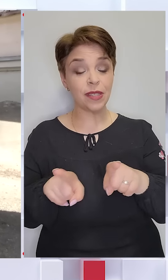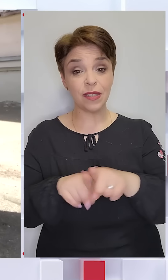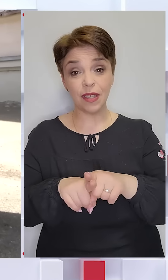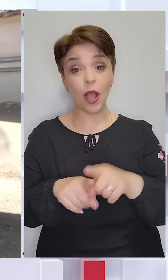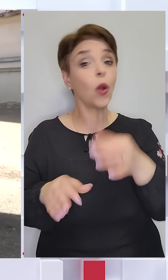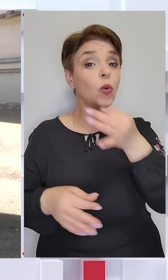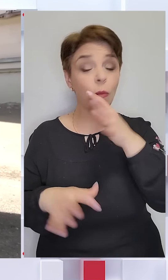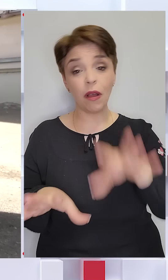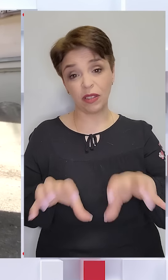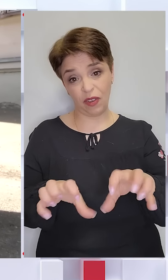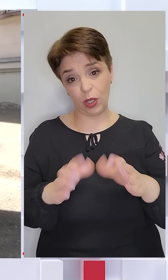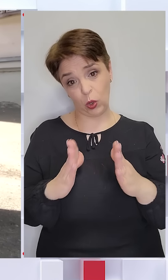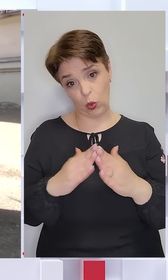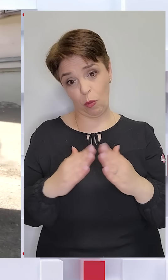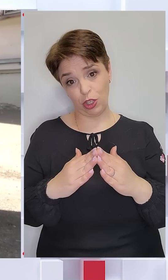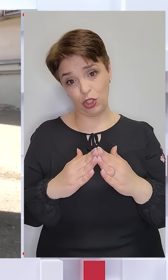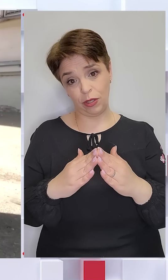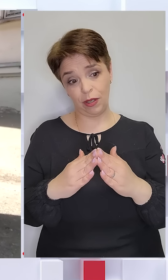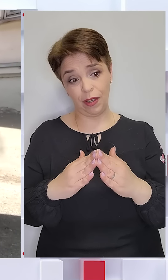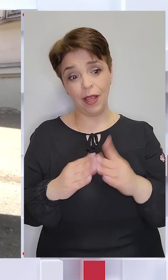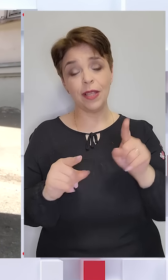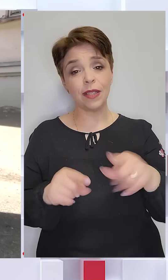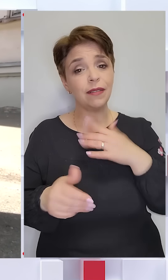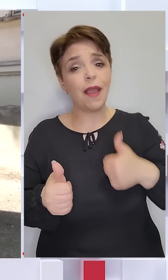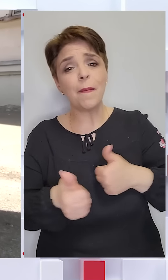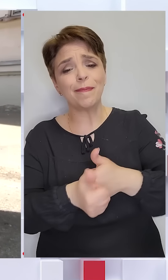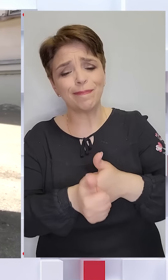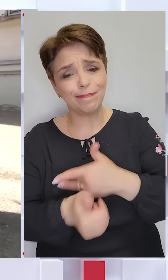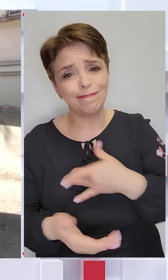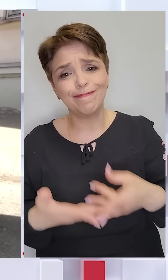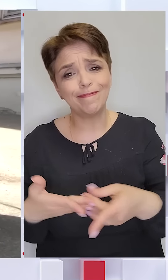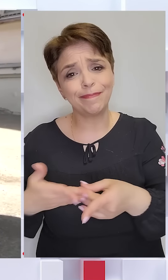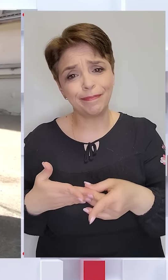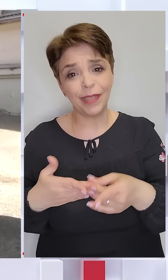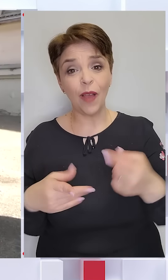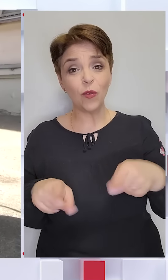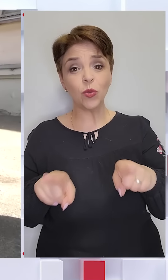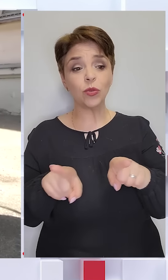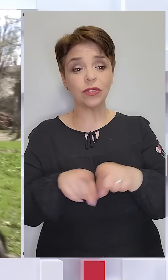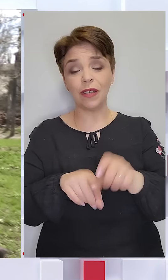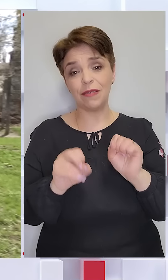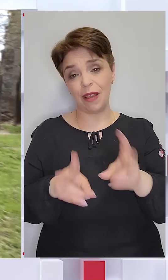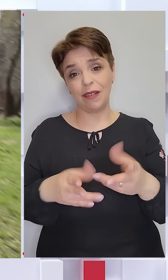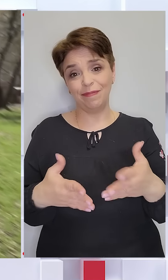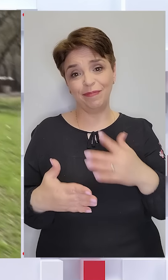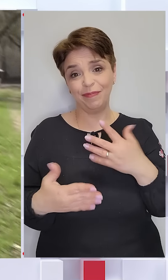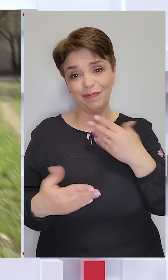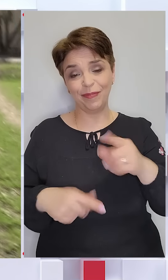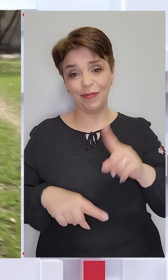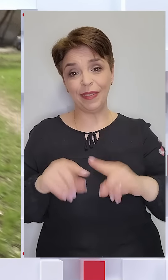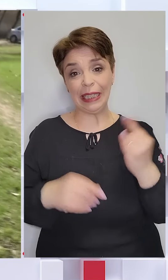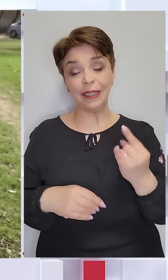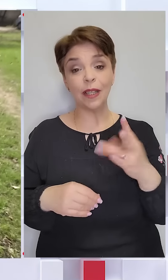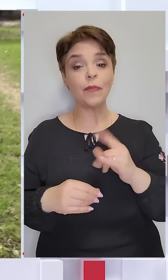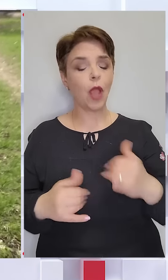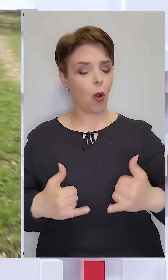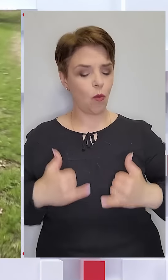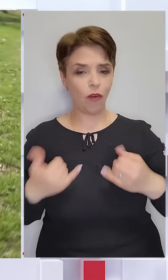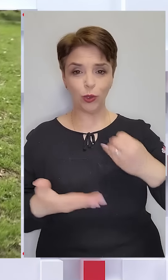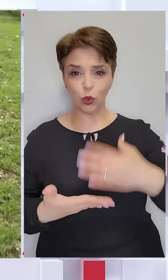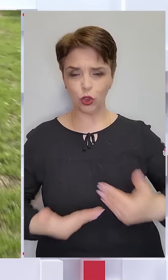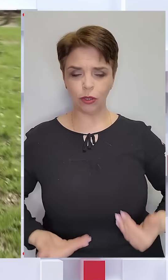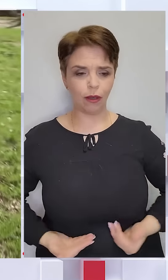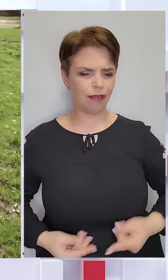тварина домашня, до неї прив'язуєшся, і вона вже як член сім'ї. Марго, як поважна стоїчна жителька,